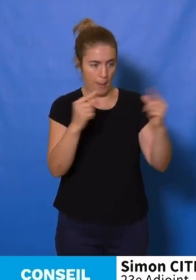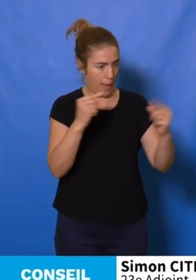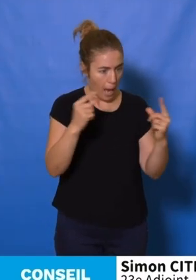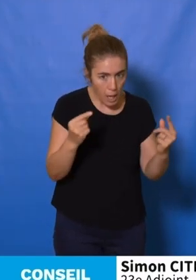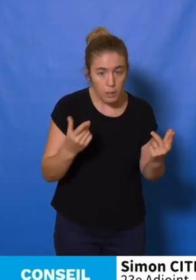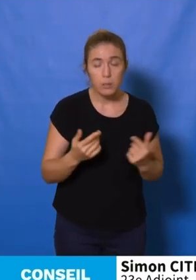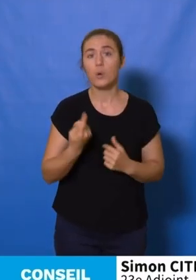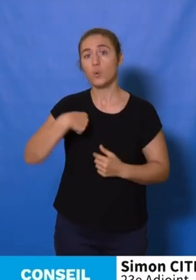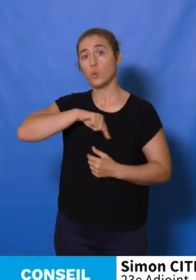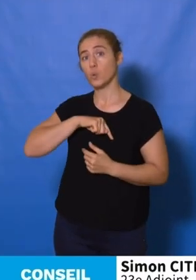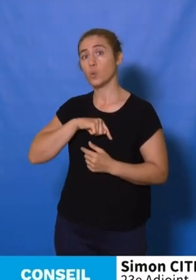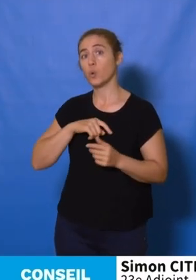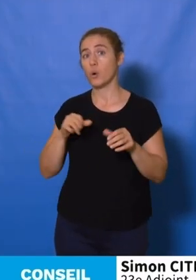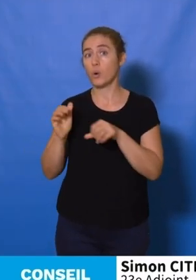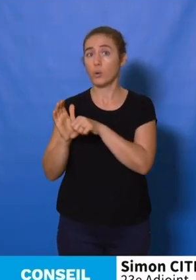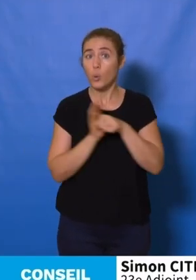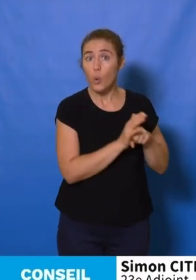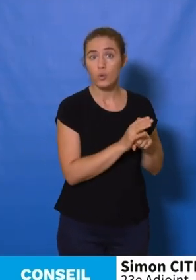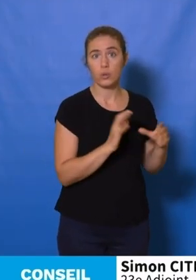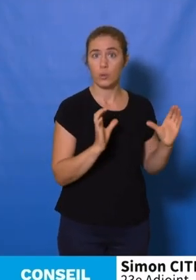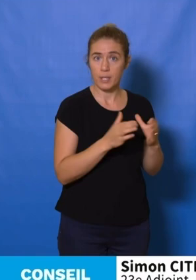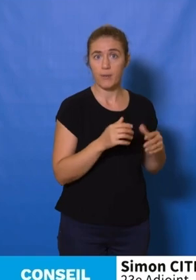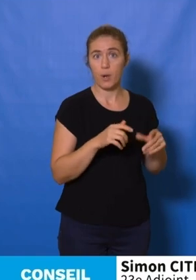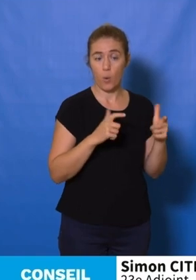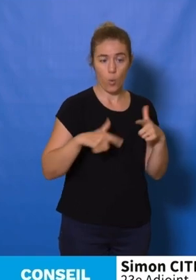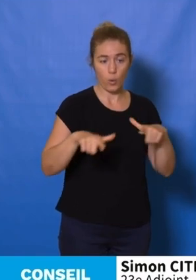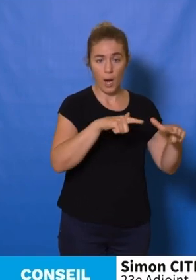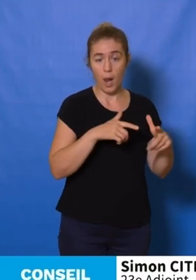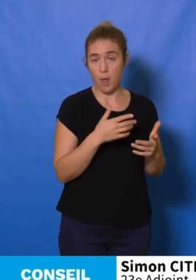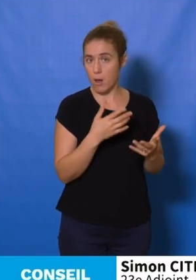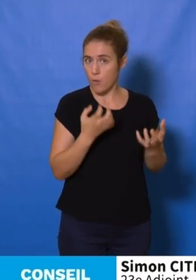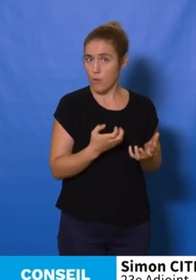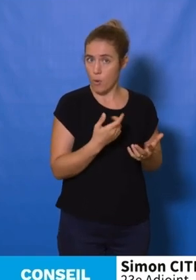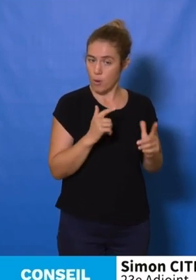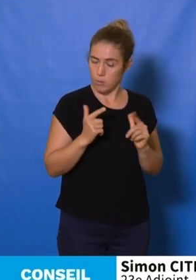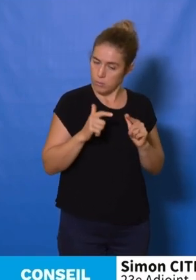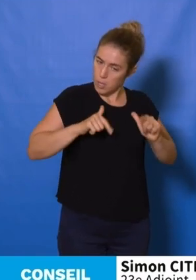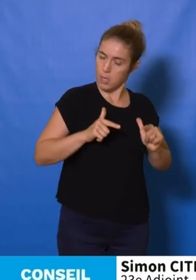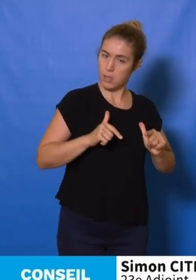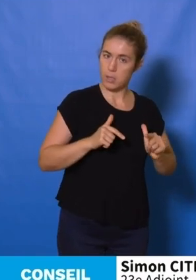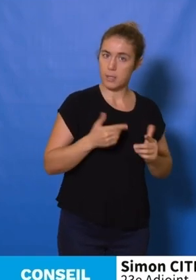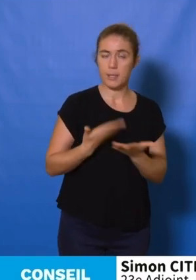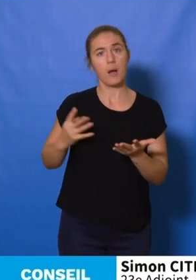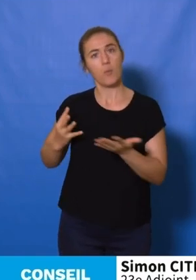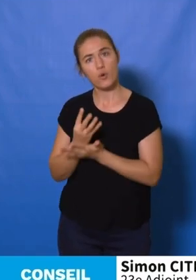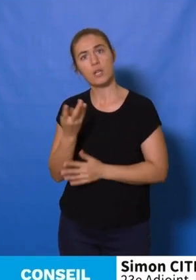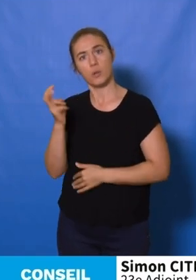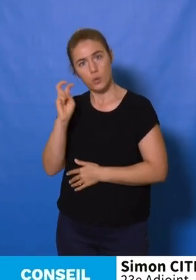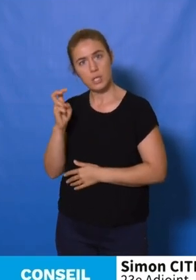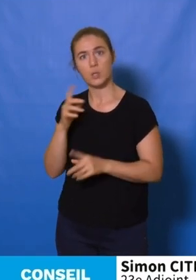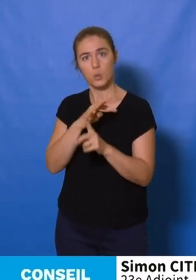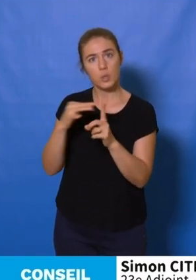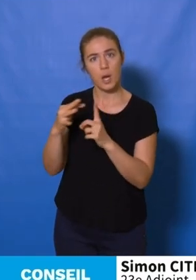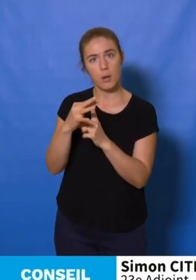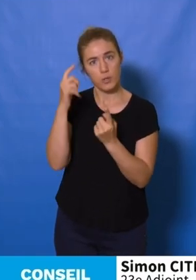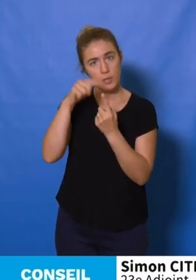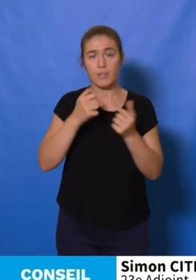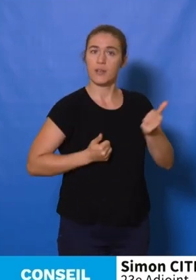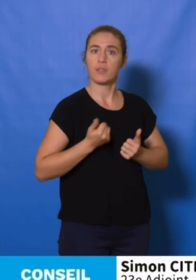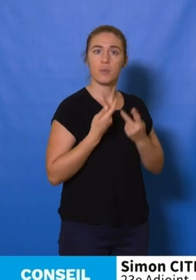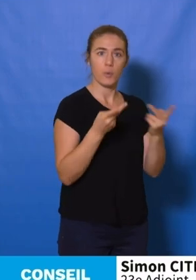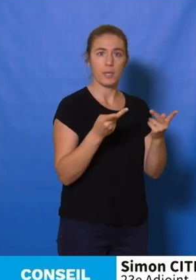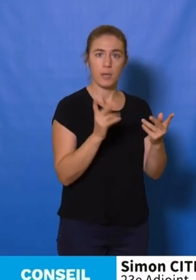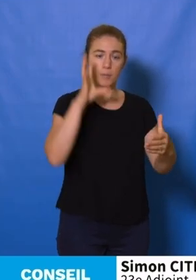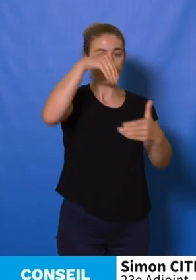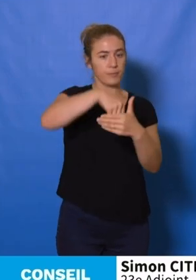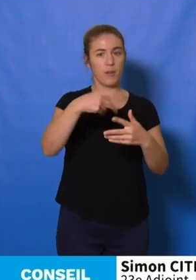locales de gauche, nous sommes là au rendez-vous. C'est aussi ça un projet écologique, un projet social, mettre le service public au cœur du